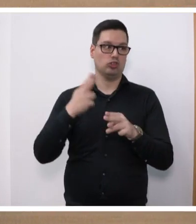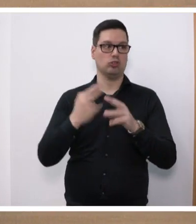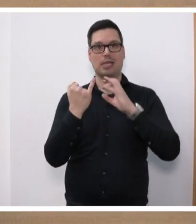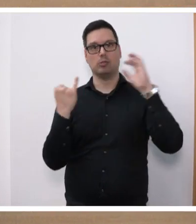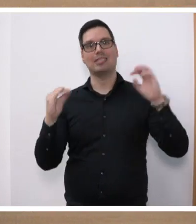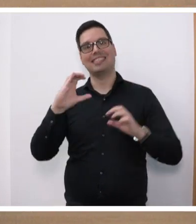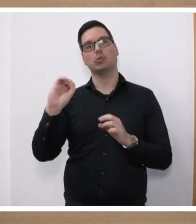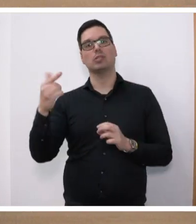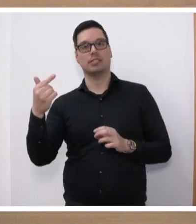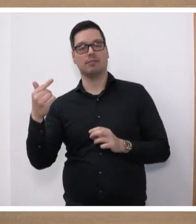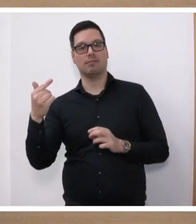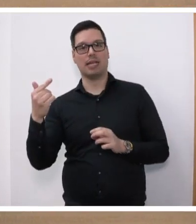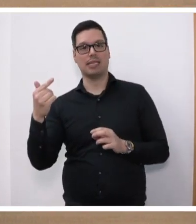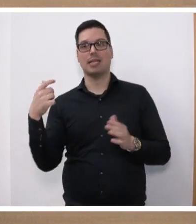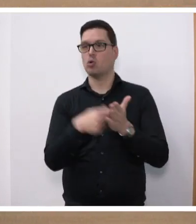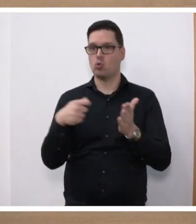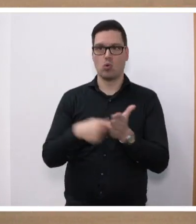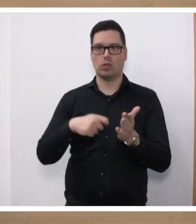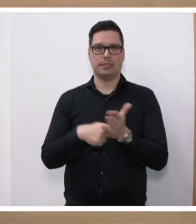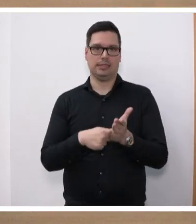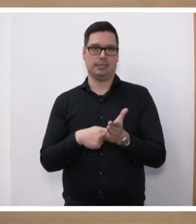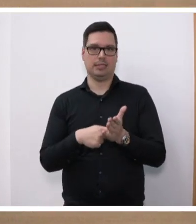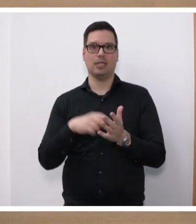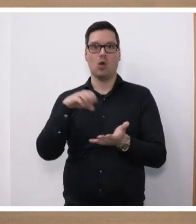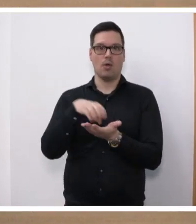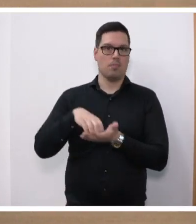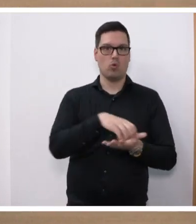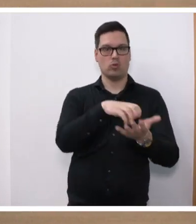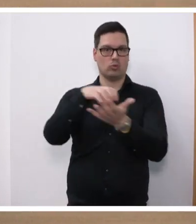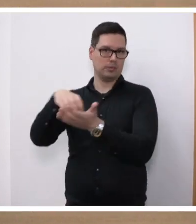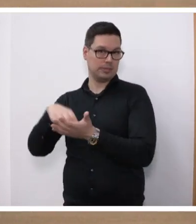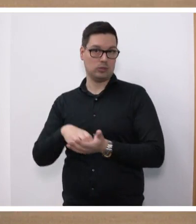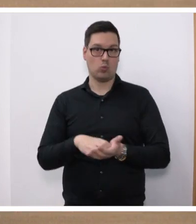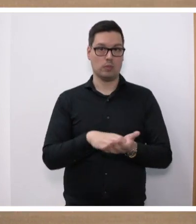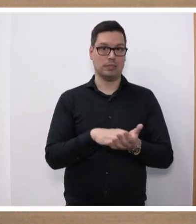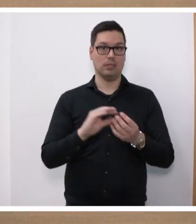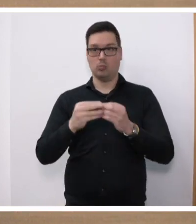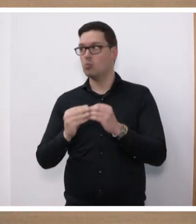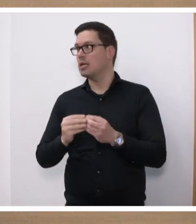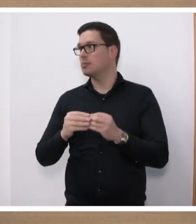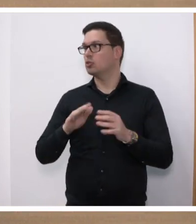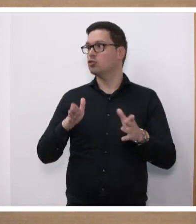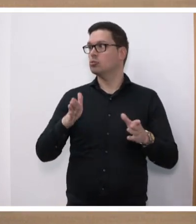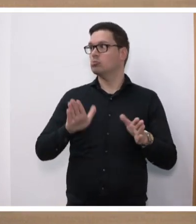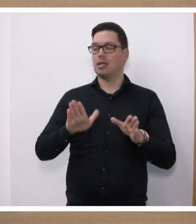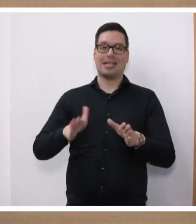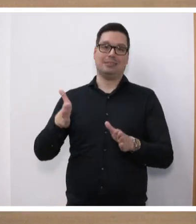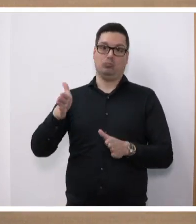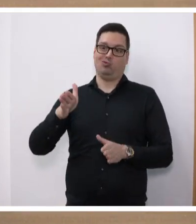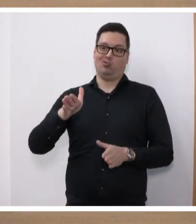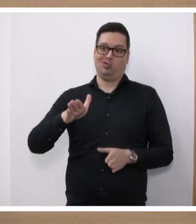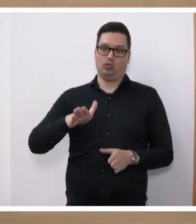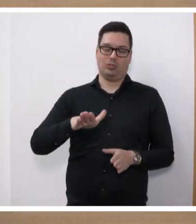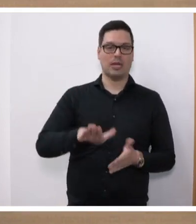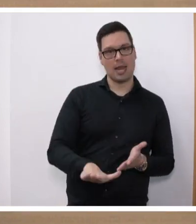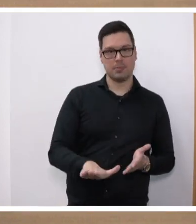Die CO2-Kosten werden in Zukunft die Produktion nachhaltig unwirtschaftlich machen. Das würde zum schleichenden Sterben der Stahlindustrie als